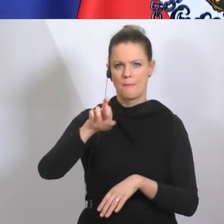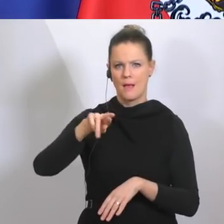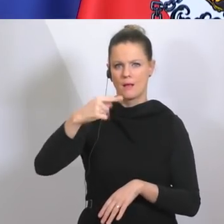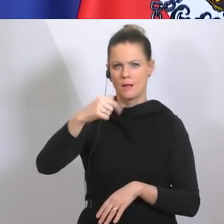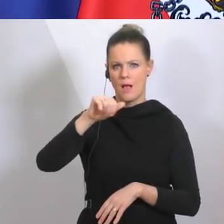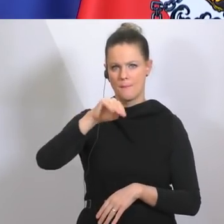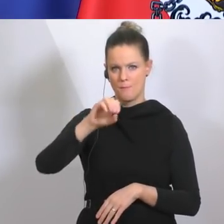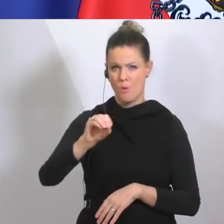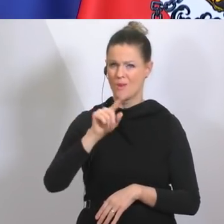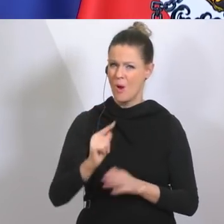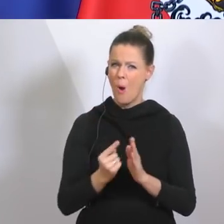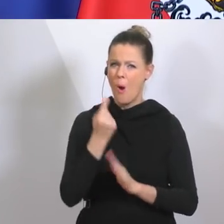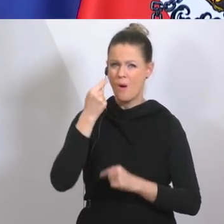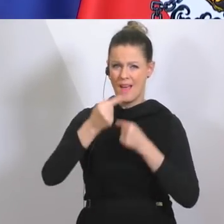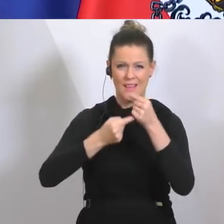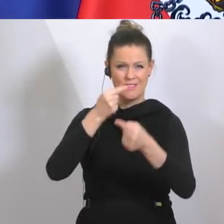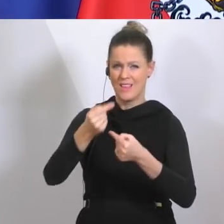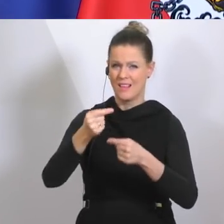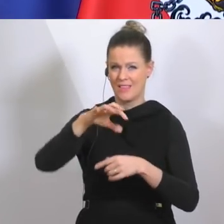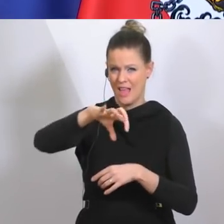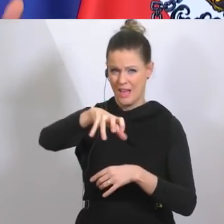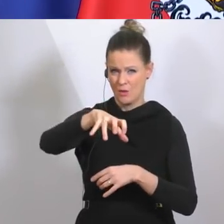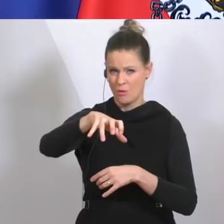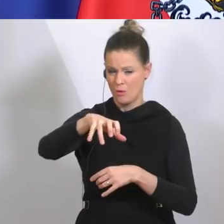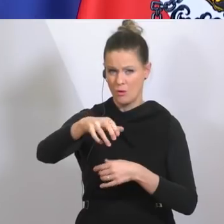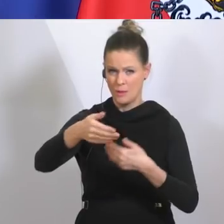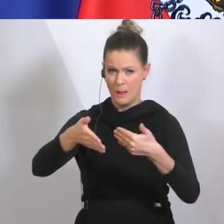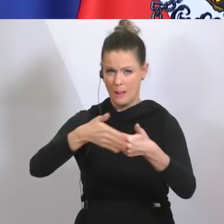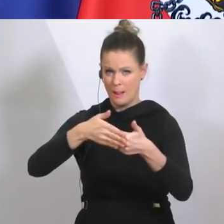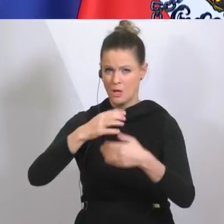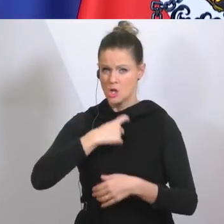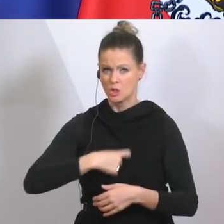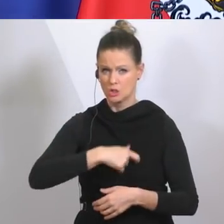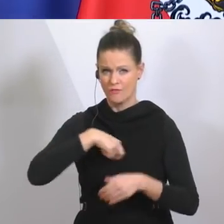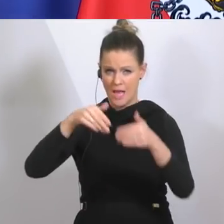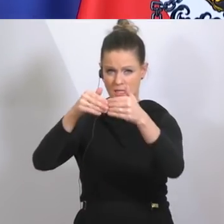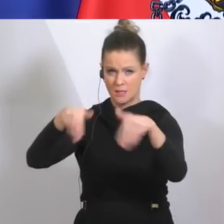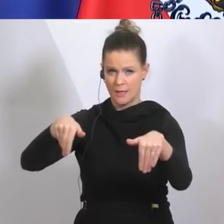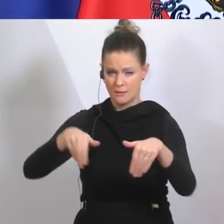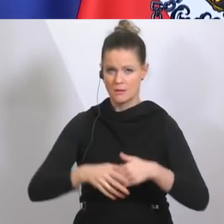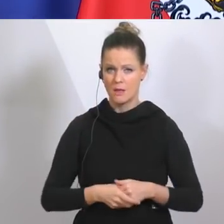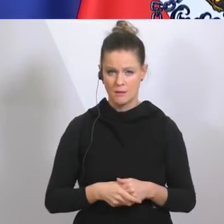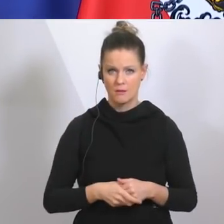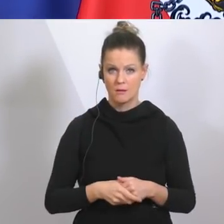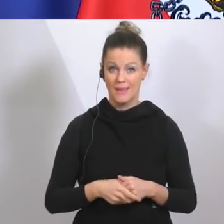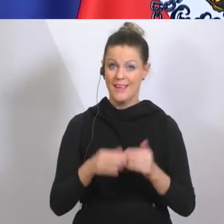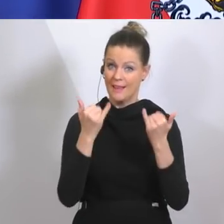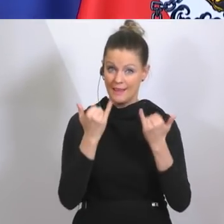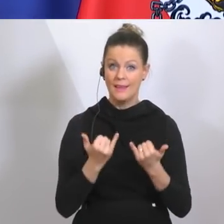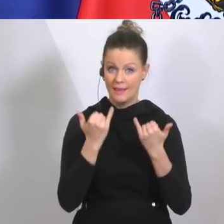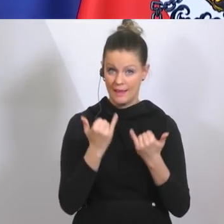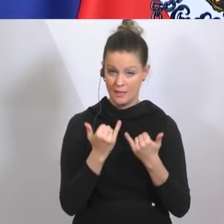in einer hochentwickelten Region, in der Lombardei, direkt an der Schweizer Grenze eigentlich, dass dort mittlerweile